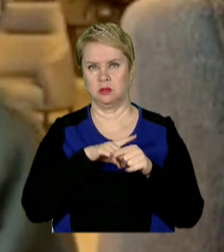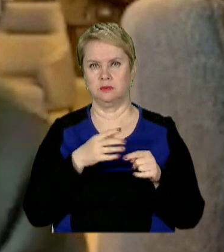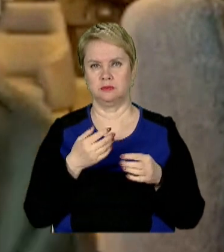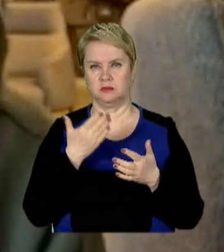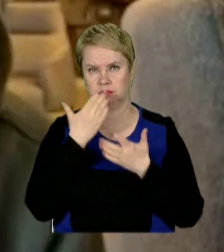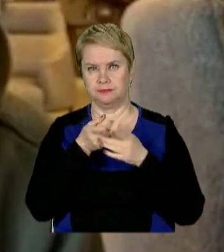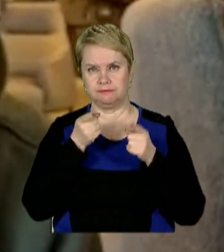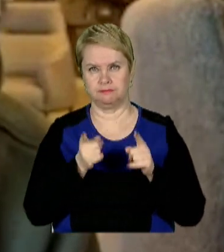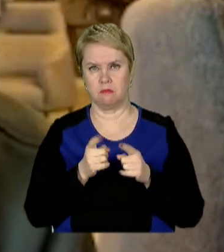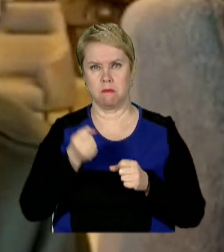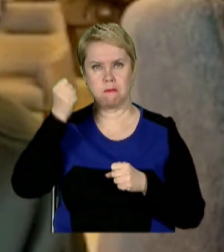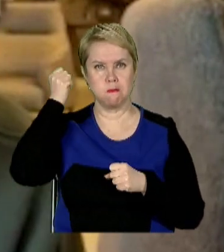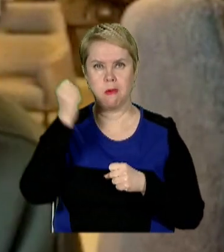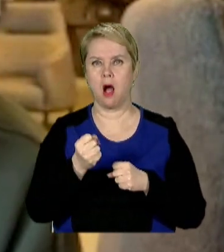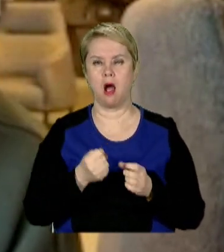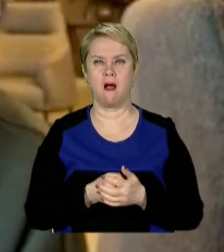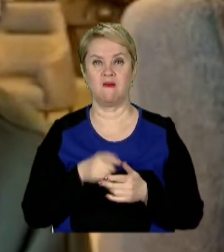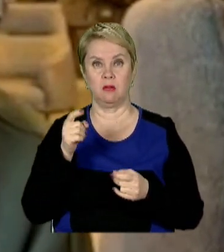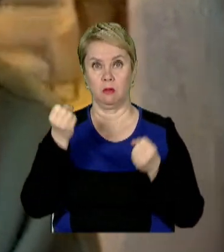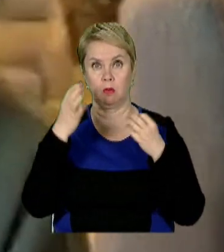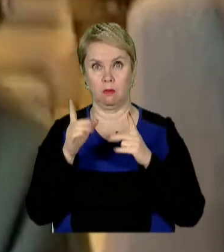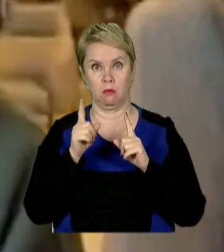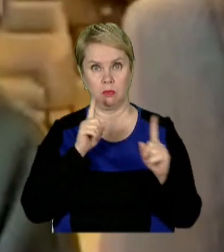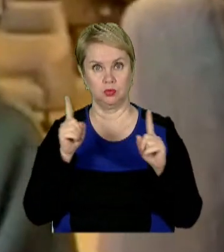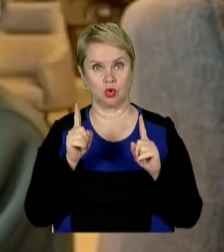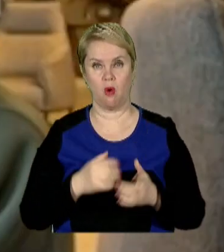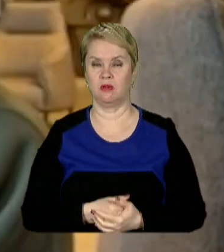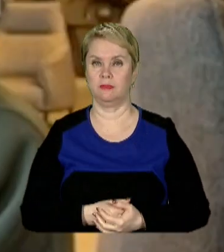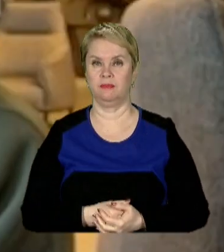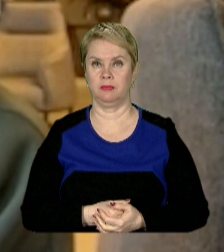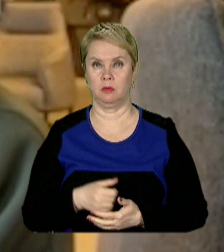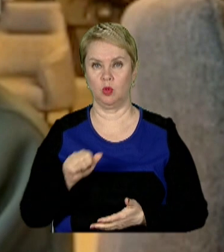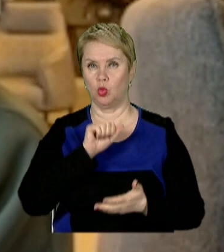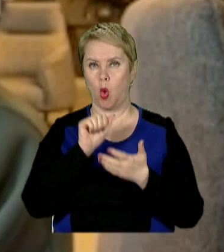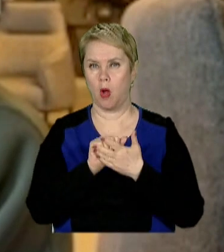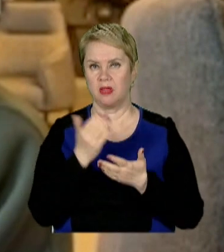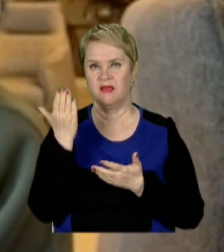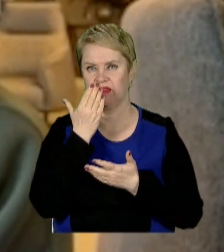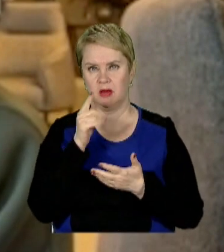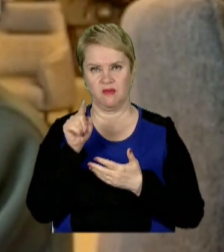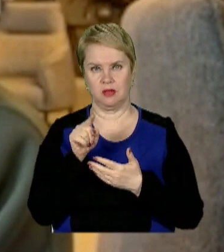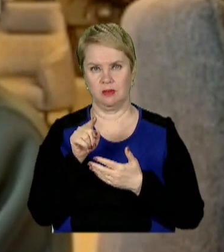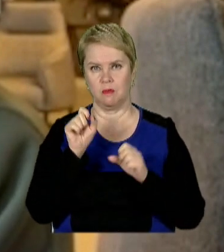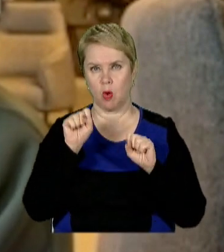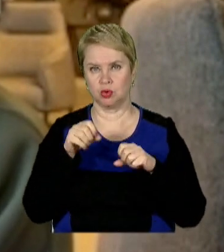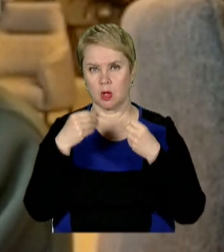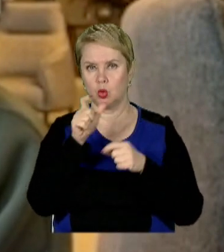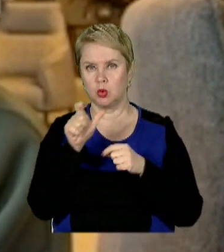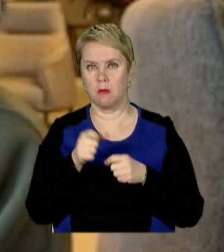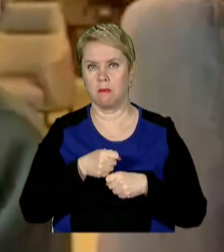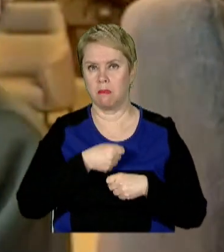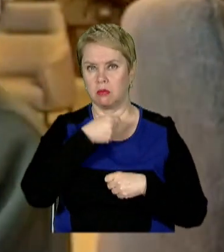бах. І вони просто були абсолютно шоковані. Документальні фільми дають можливість людям